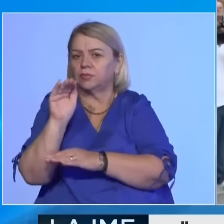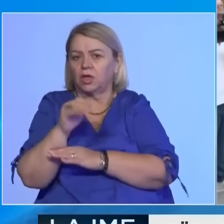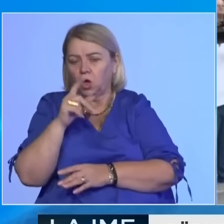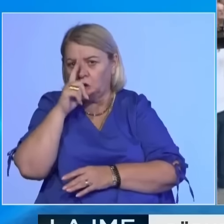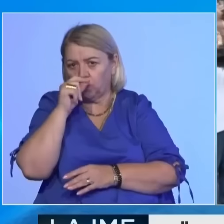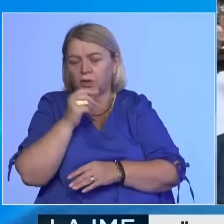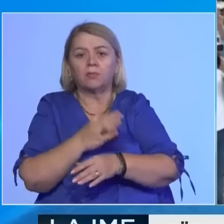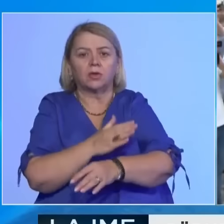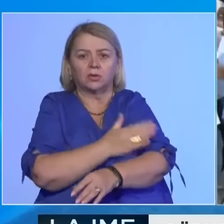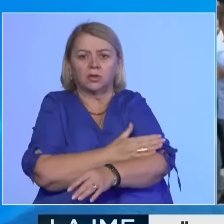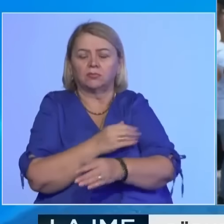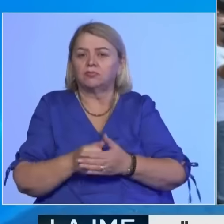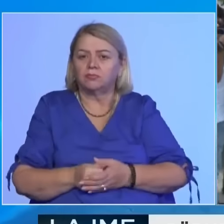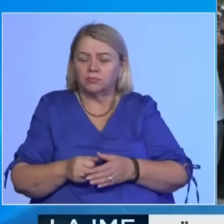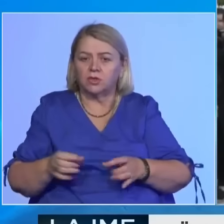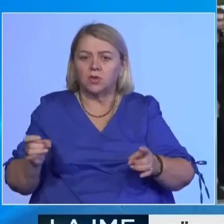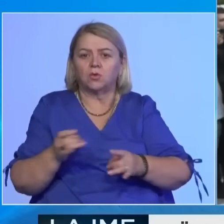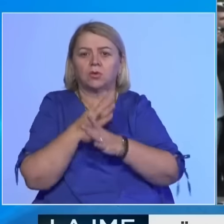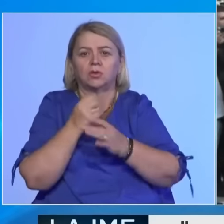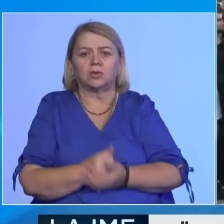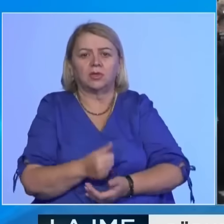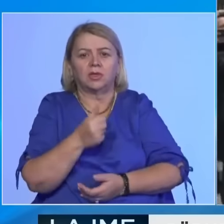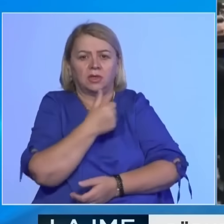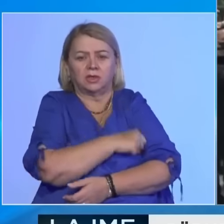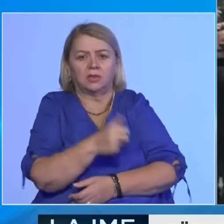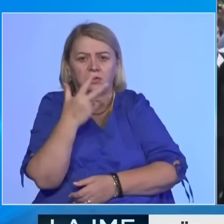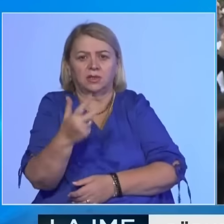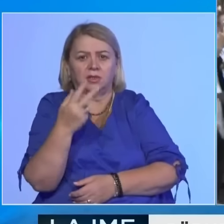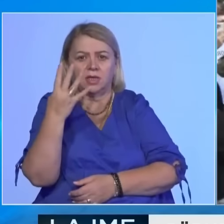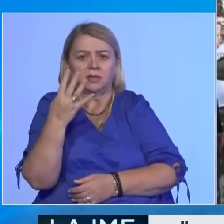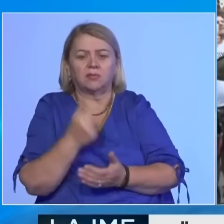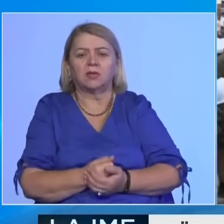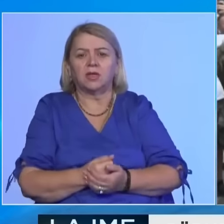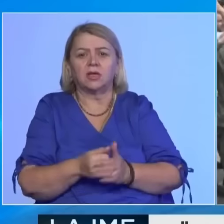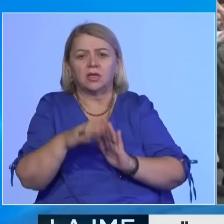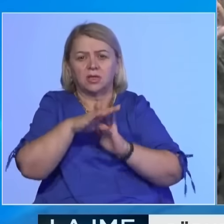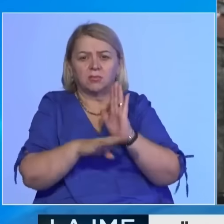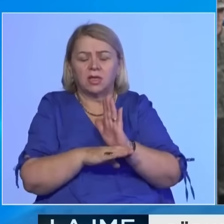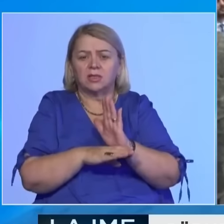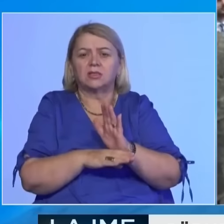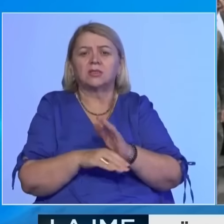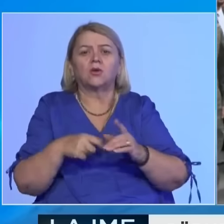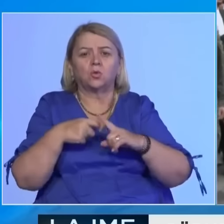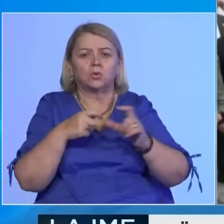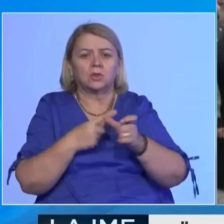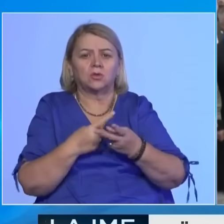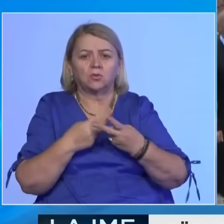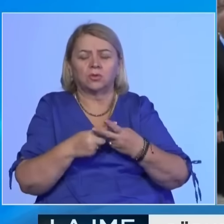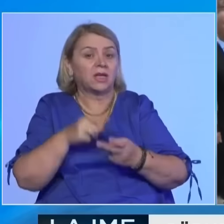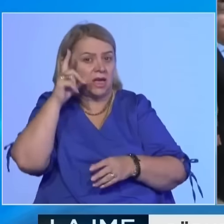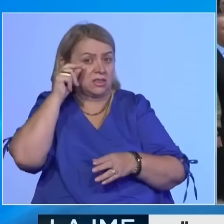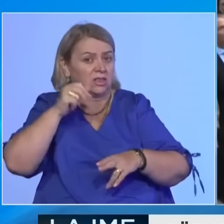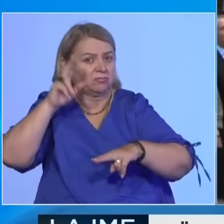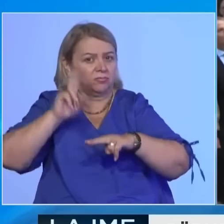komune e podujeve, së është përurua në 34-vjetorin e shpaldis kushtetutës e ka qanikut, ndërsa du të vendosët në